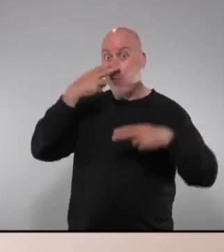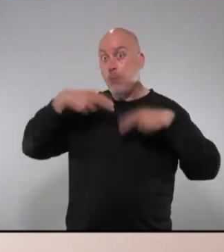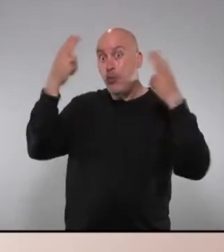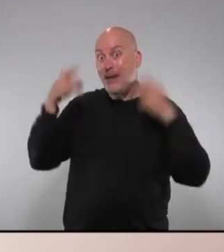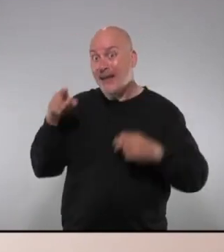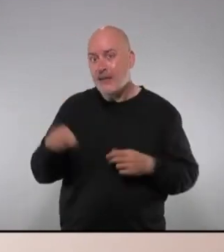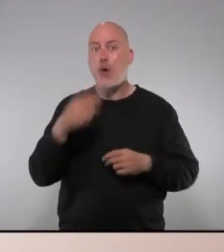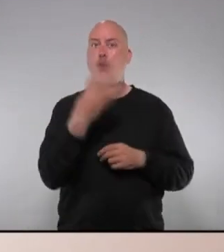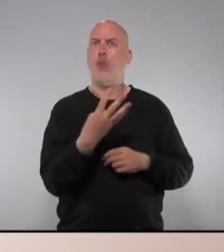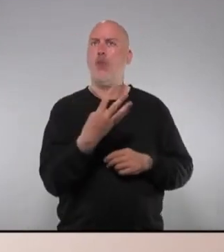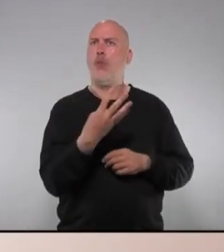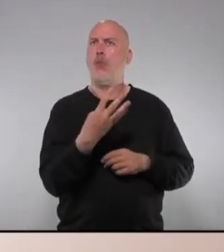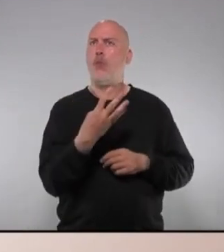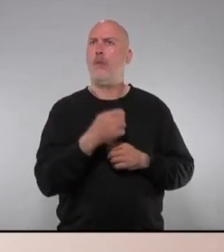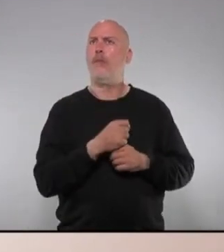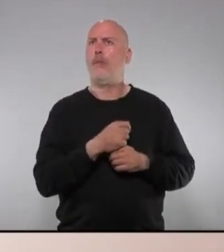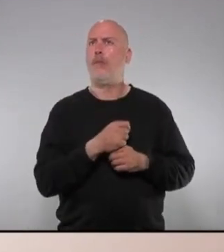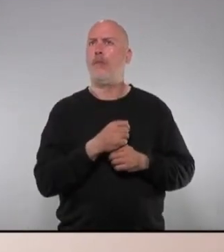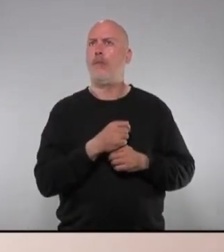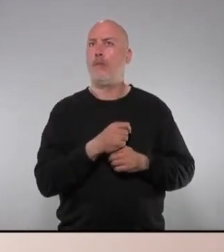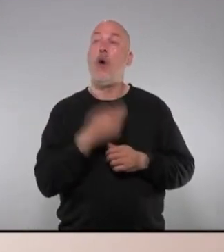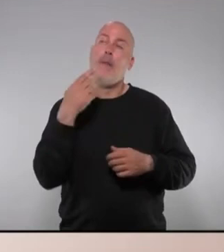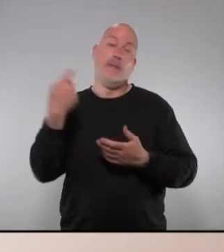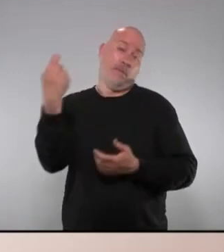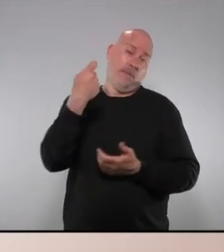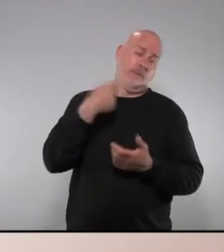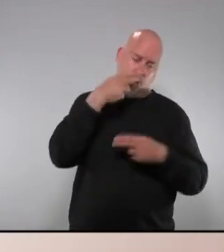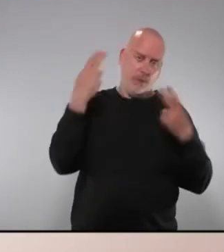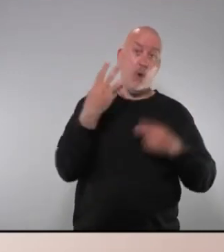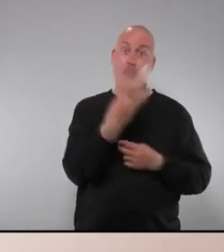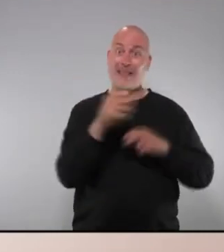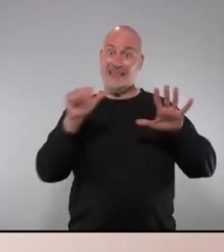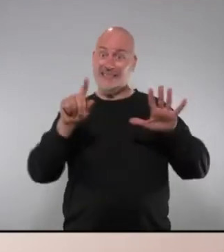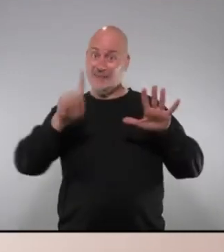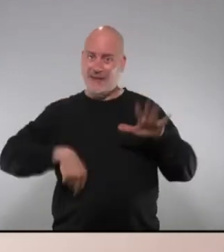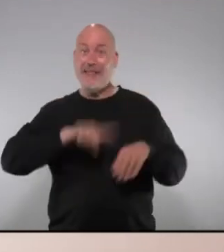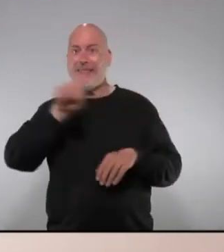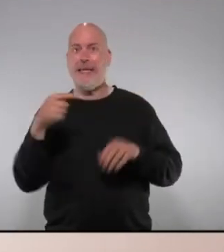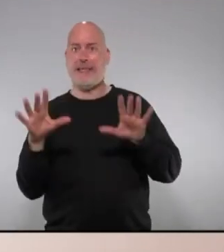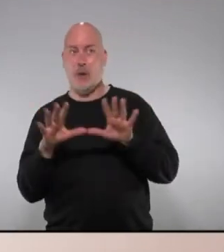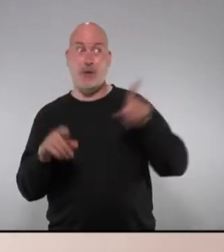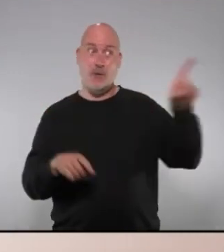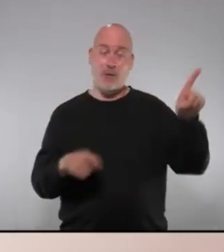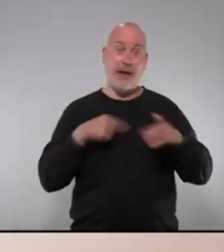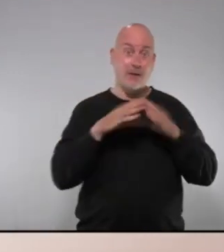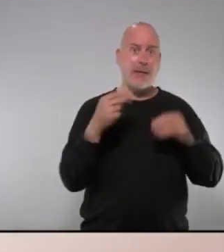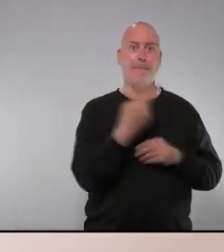són 46.110 Andalusia 29